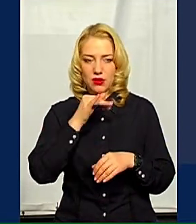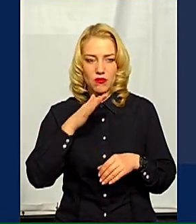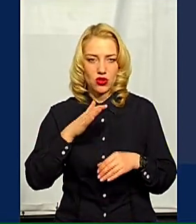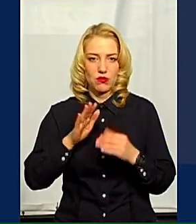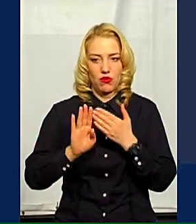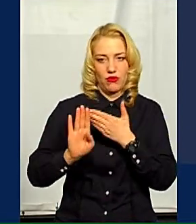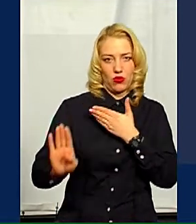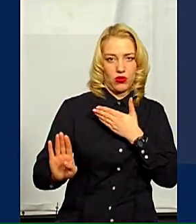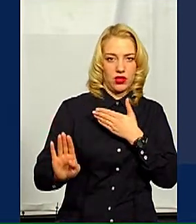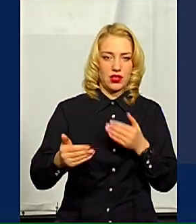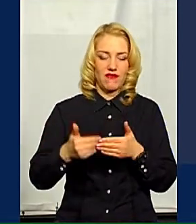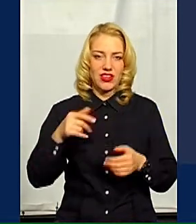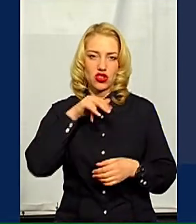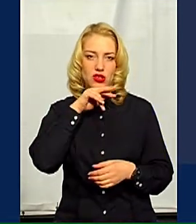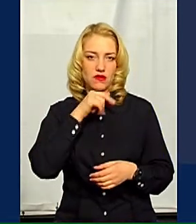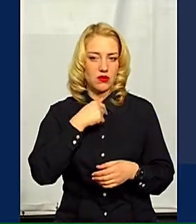тому що ми ж не поставимо бар'єр,